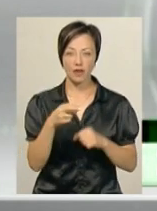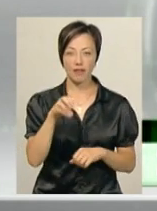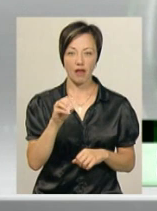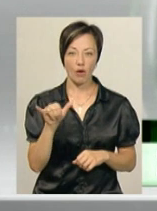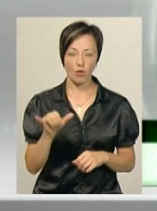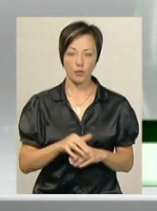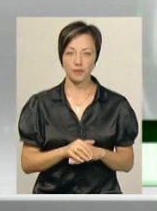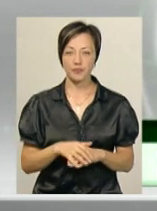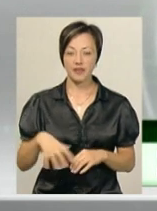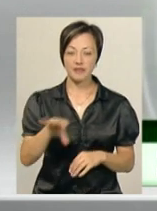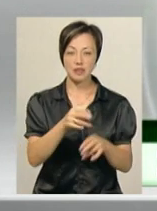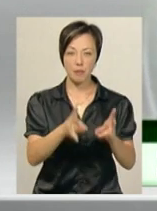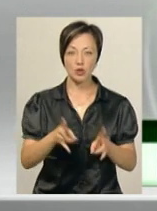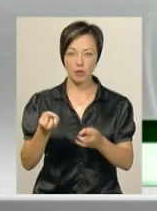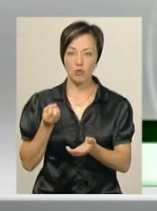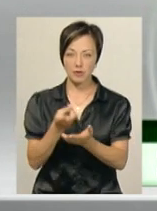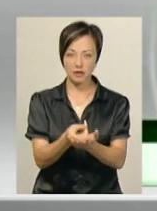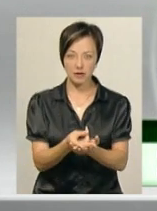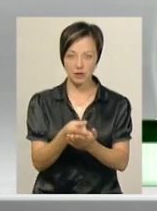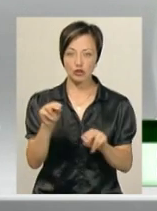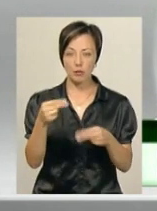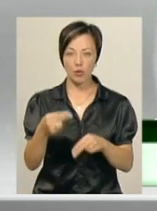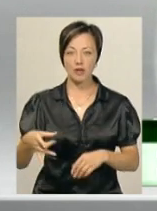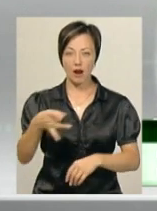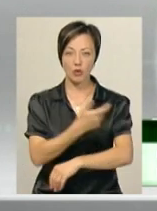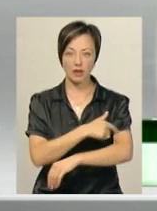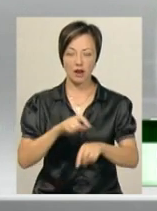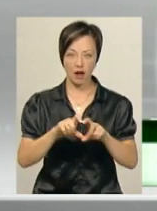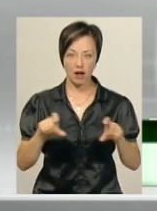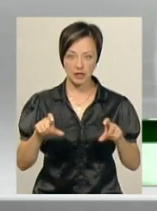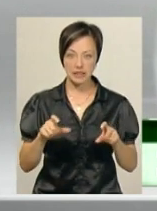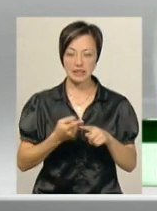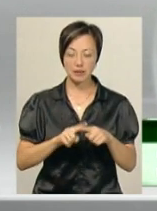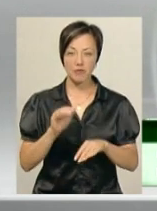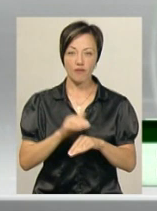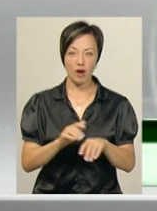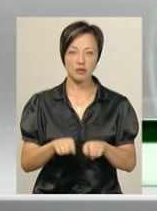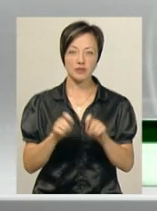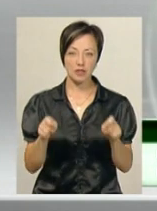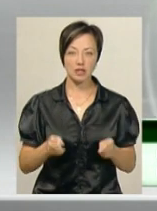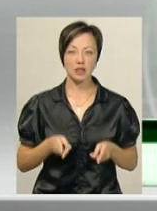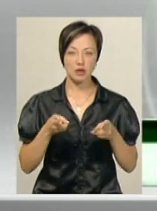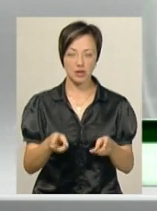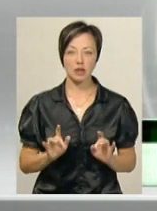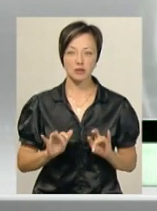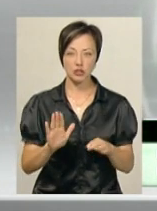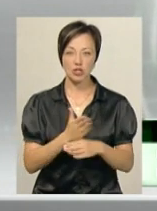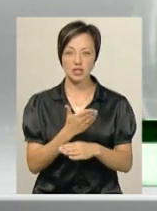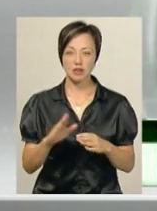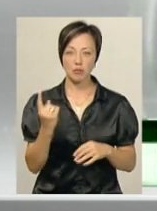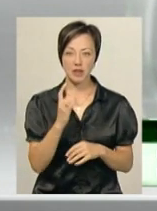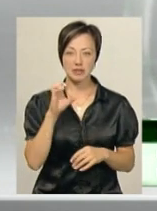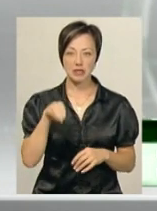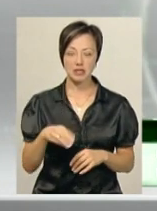Део. Усі потерпілі його степлізовані до Чемеровецької райлікарні. За даним фактом відкрите кримінальне провадження за частину